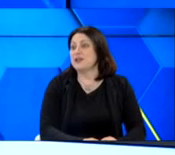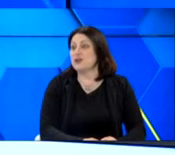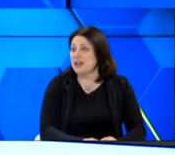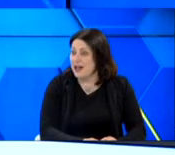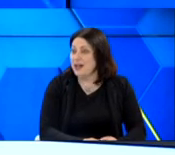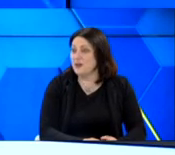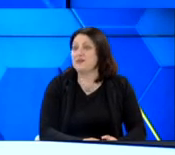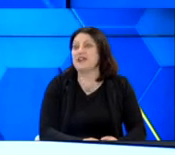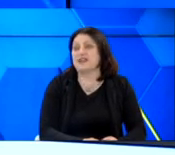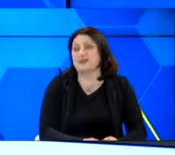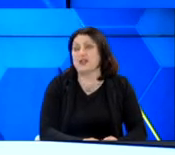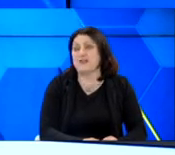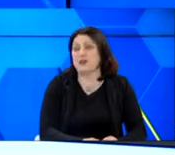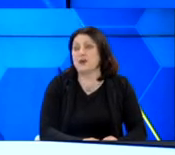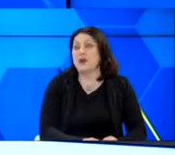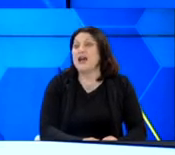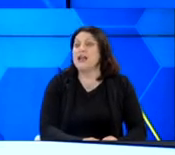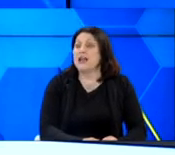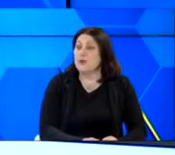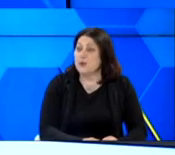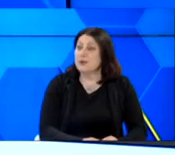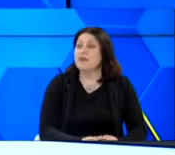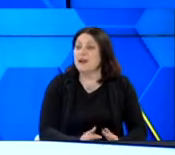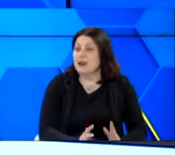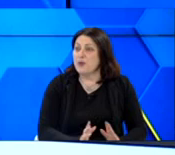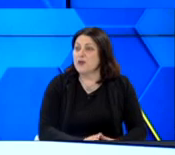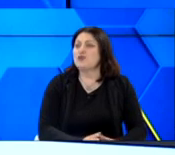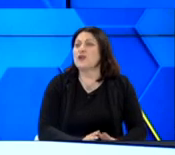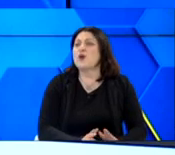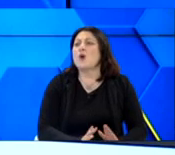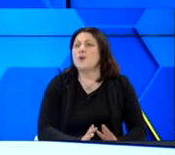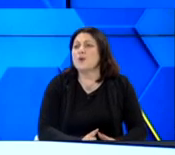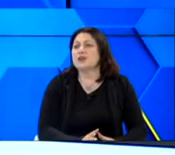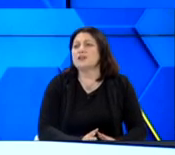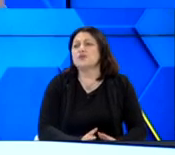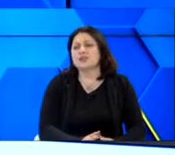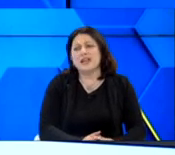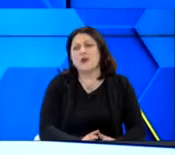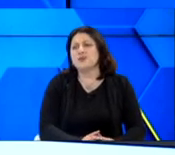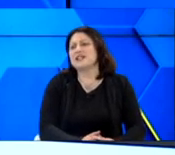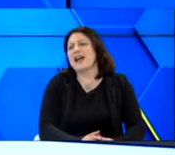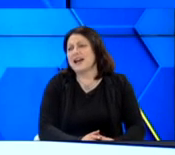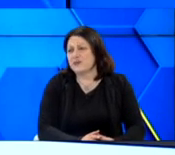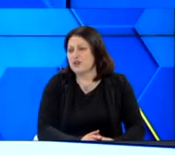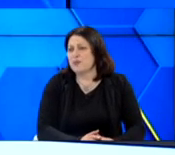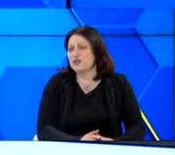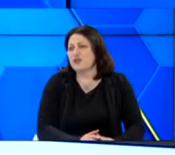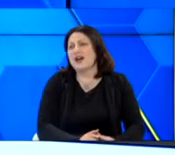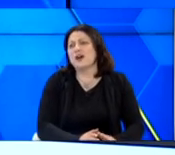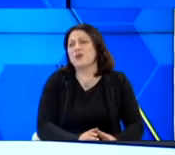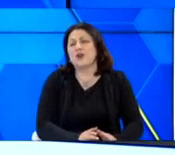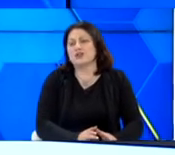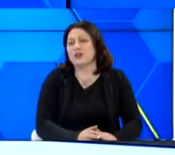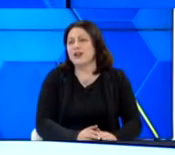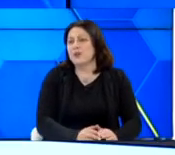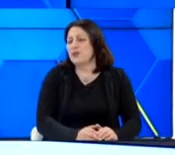ελπίζω να έρθουν οι φύλαθλοι στο γήπεδο, να δουν ποδόσφαιρο κοφών. Στην ουσία όμως είναι ακριβώς όπως των